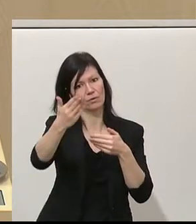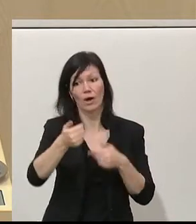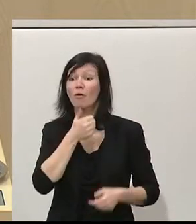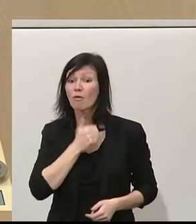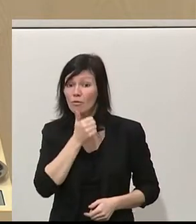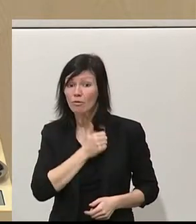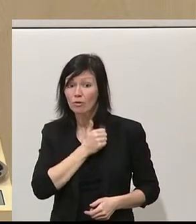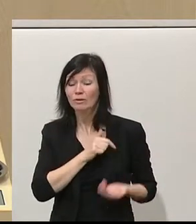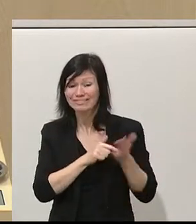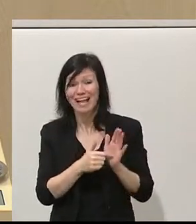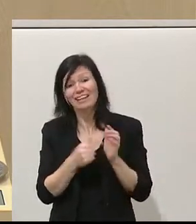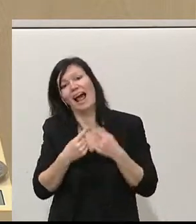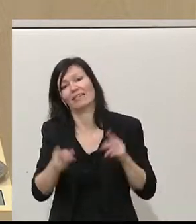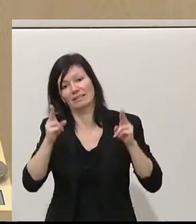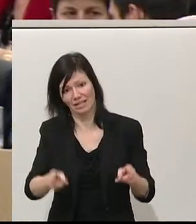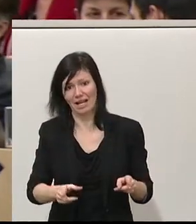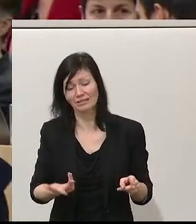die Zusammenarbeit. Vielen Dank.